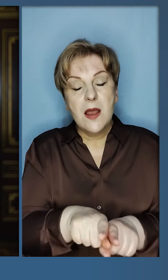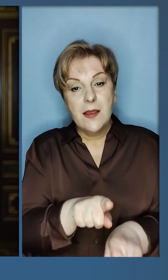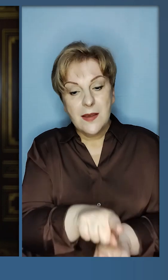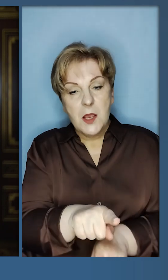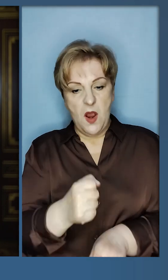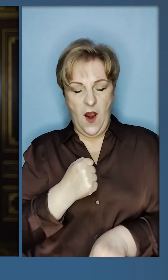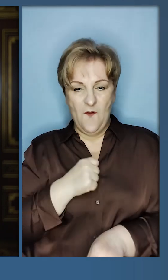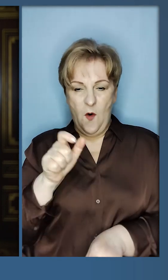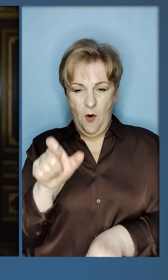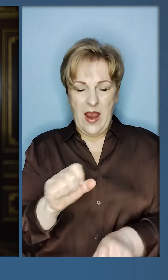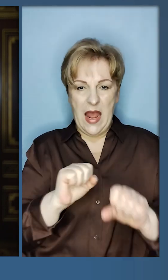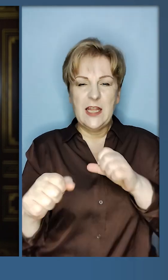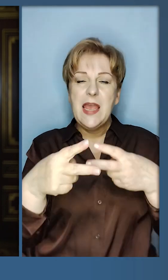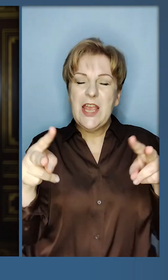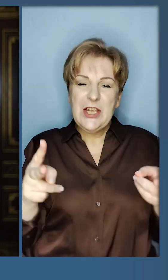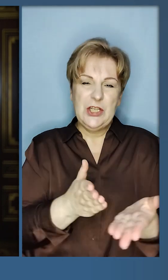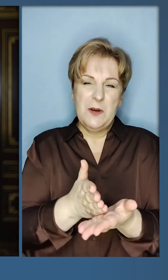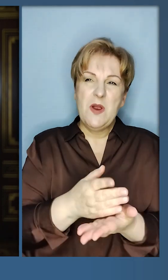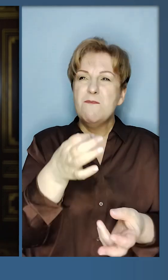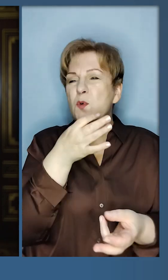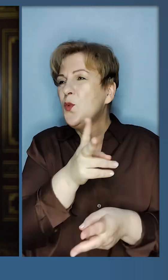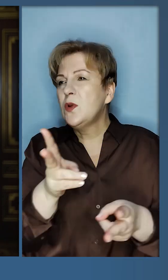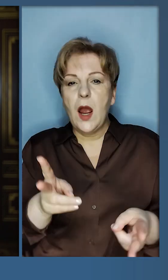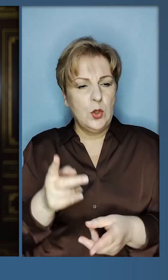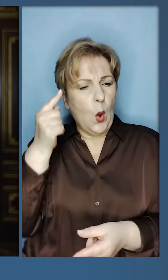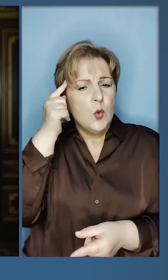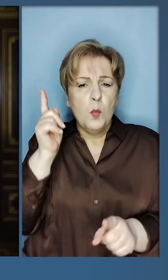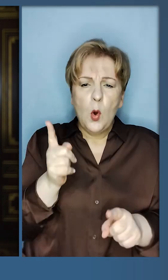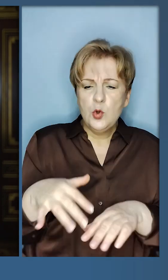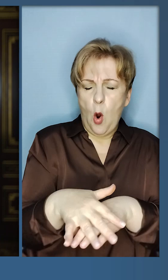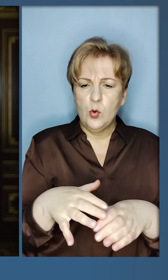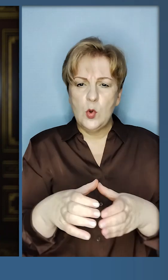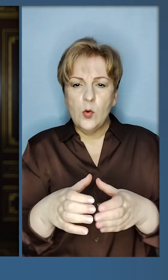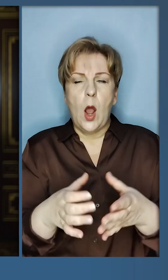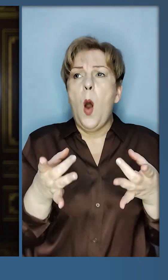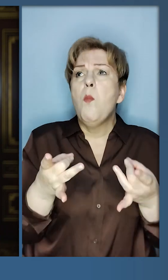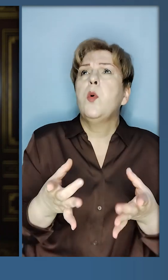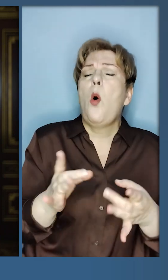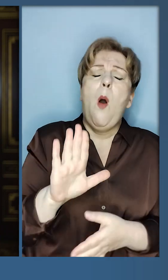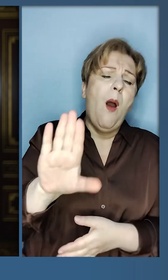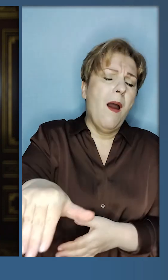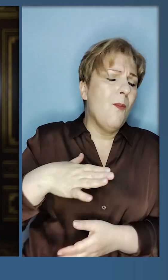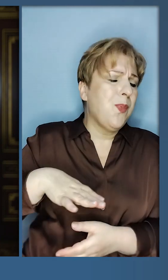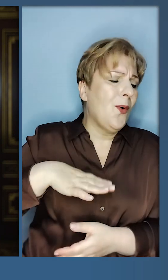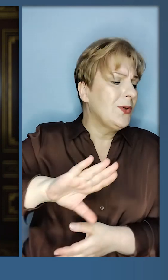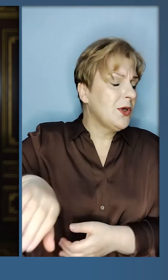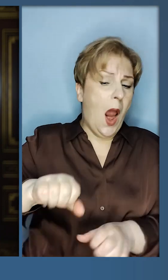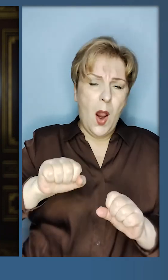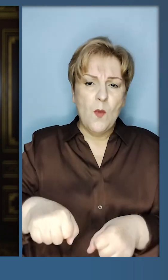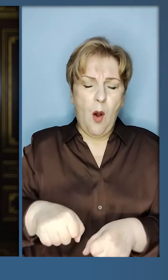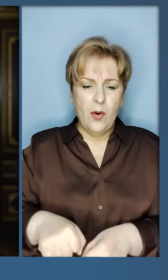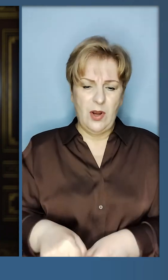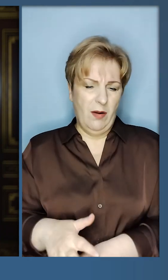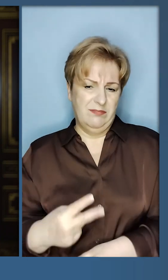таким воєнкомам і будь-яким іншим чиновникам, які чомусь думають, що суспільство нібито просто почекає. Нібито